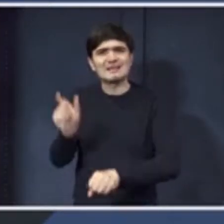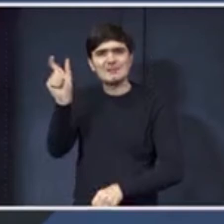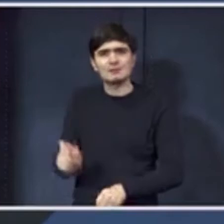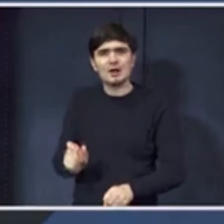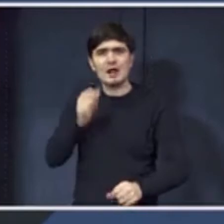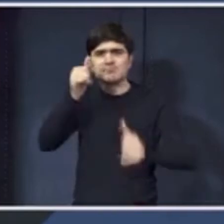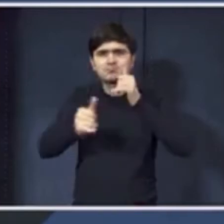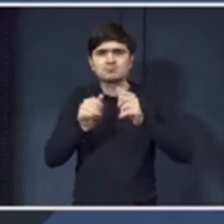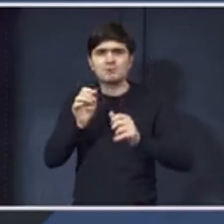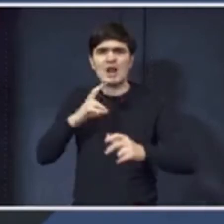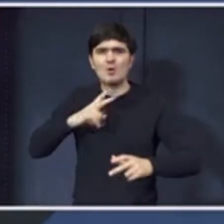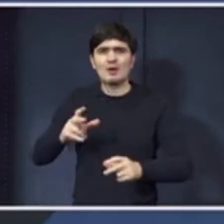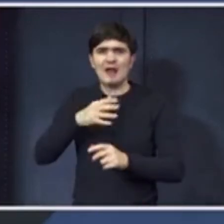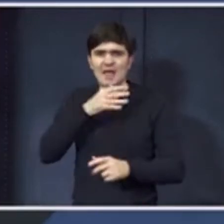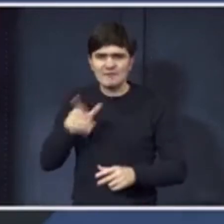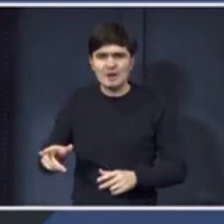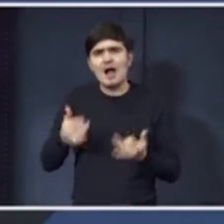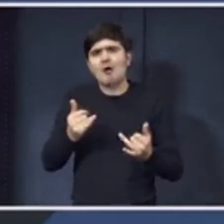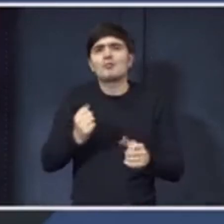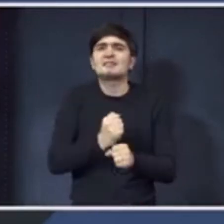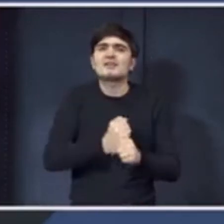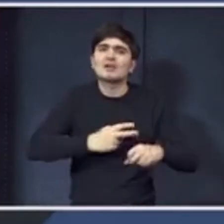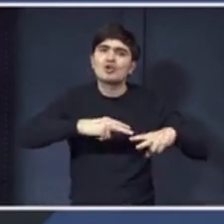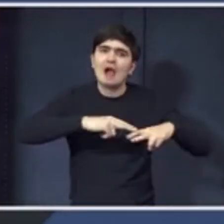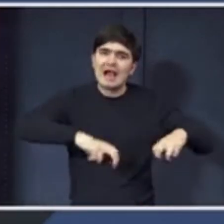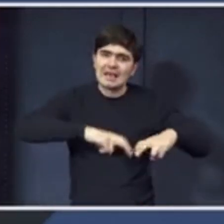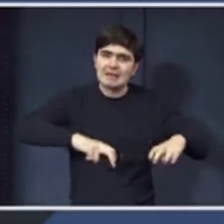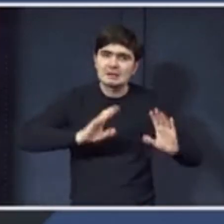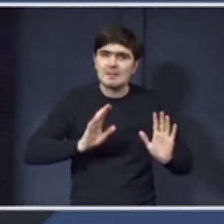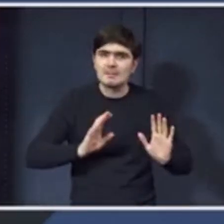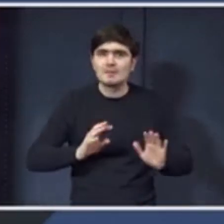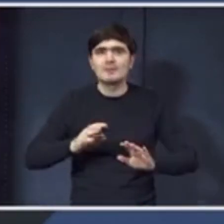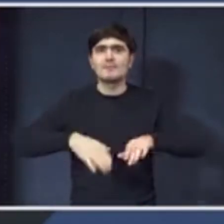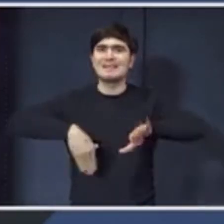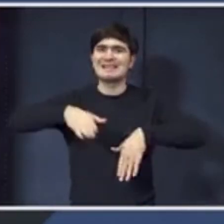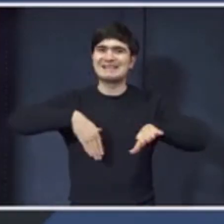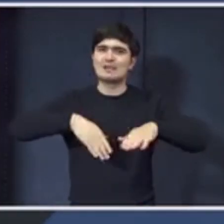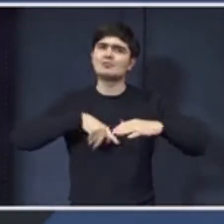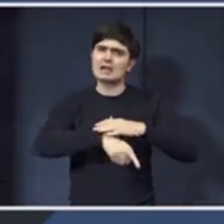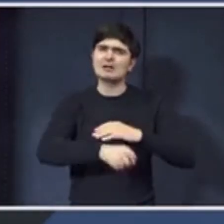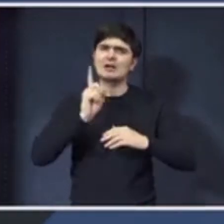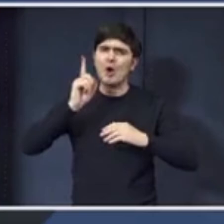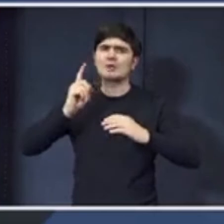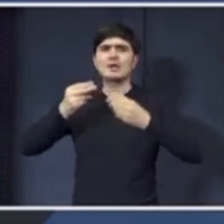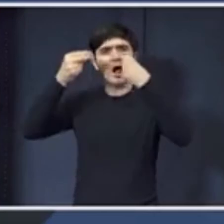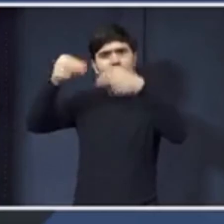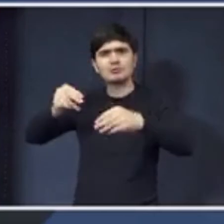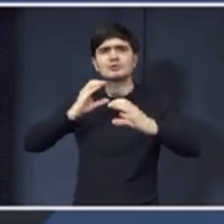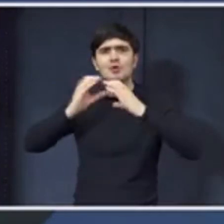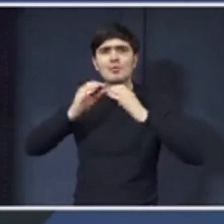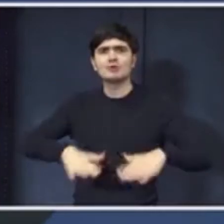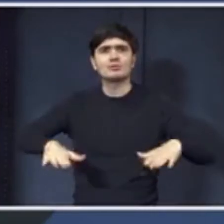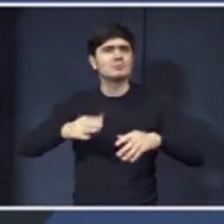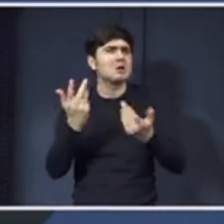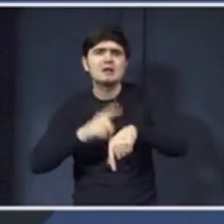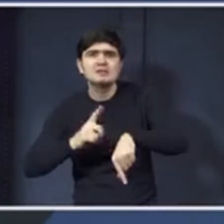persoane respective. Este o închetă în derulare. Să sunt sigur că Ministerul de Interne va comunica public când va avea toate elementele. În cât